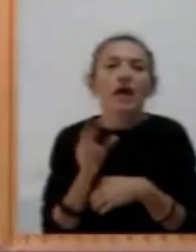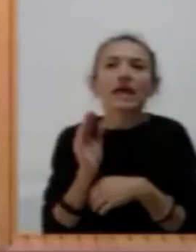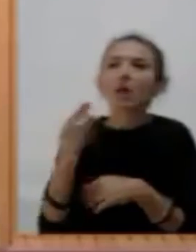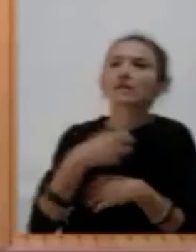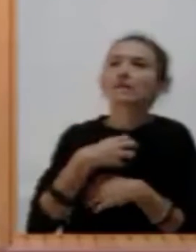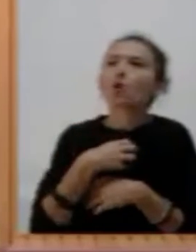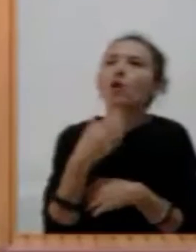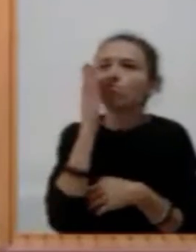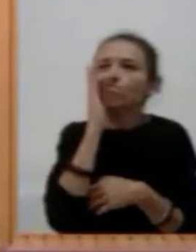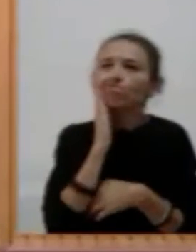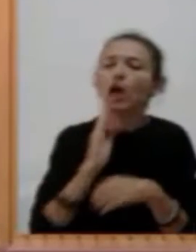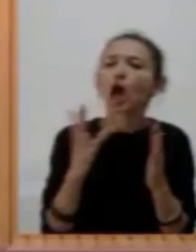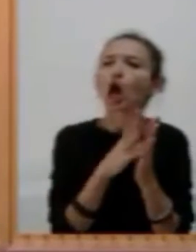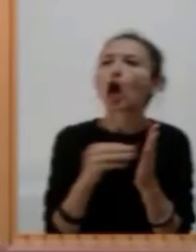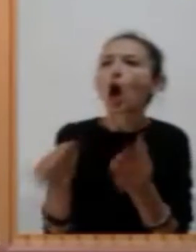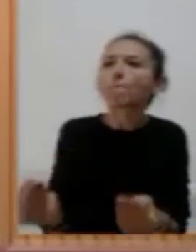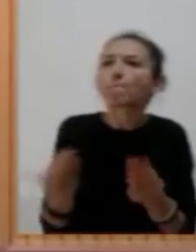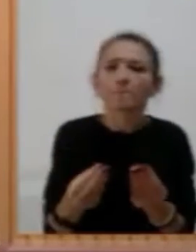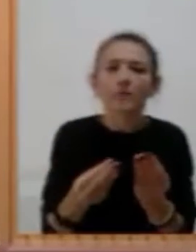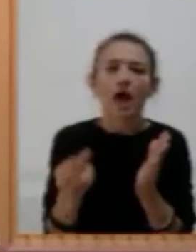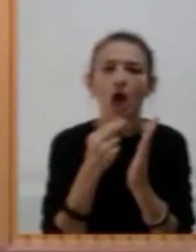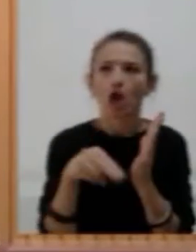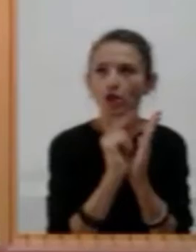Chiedevo se posso avere copia della nota scritta.